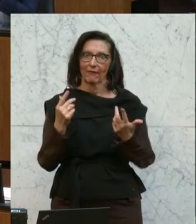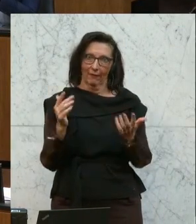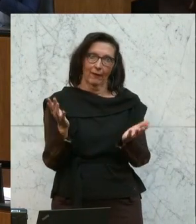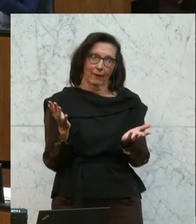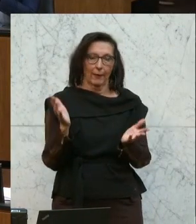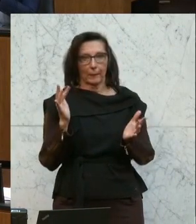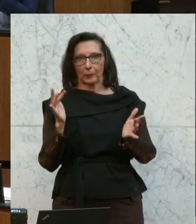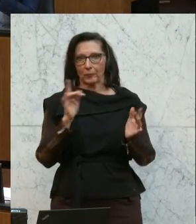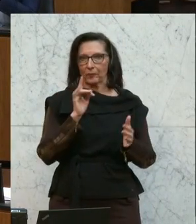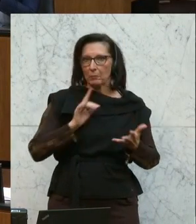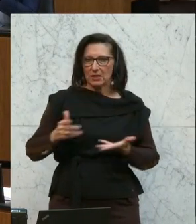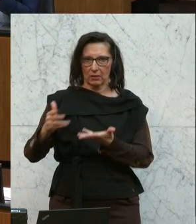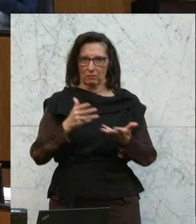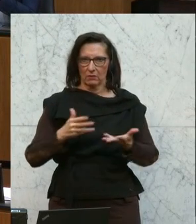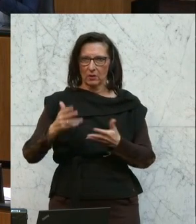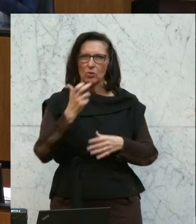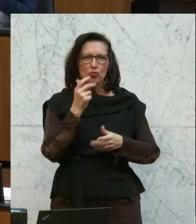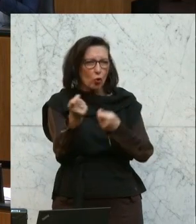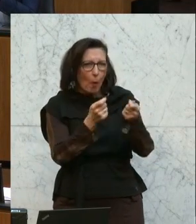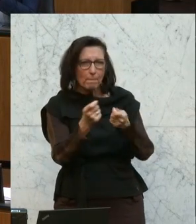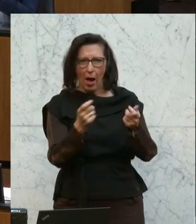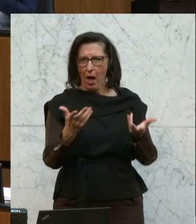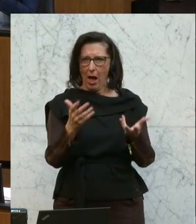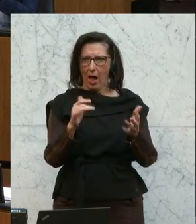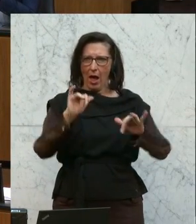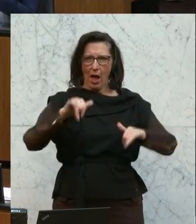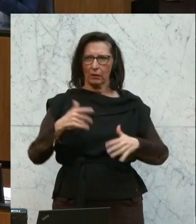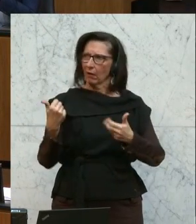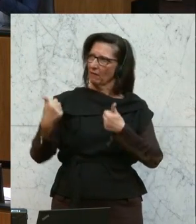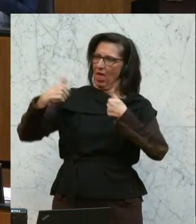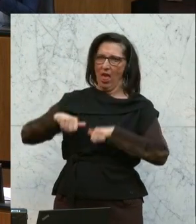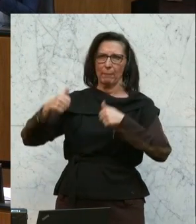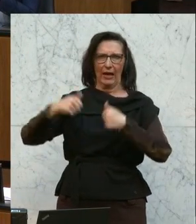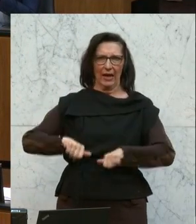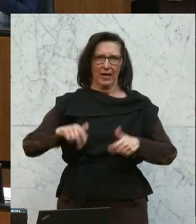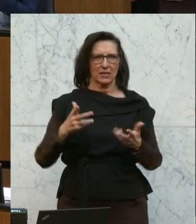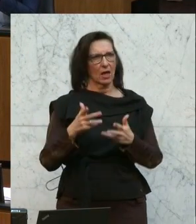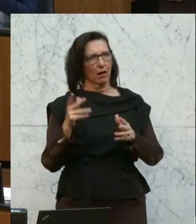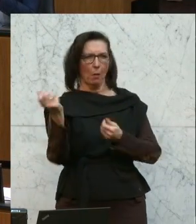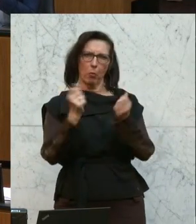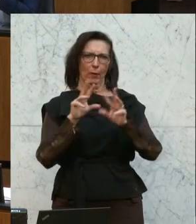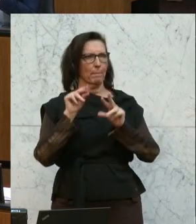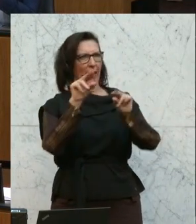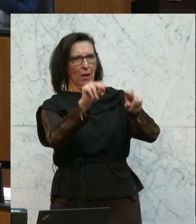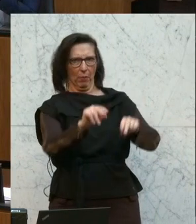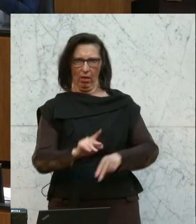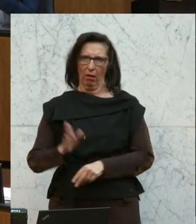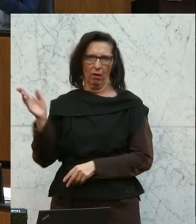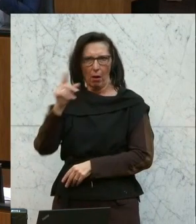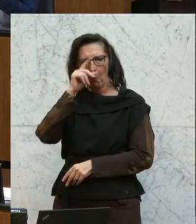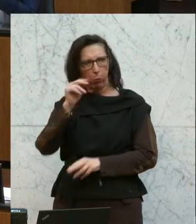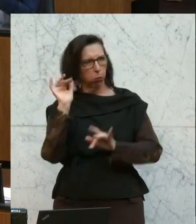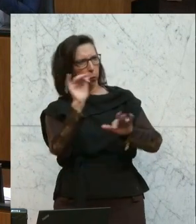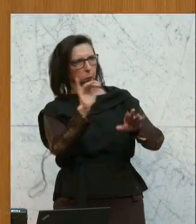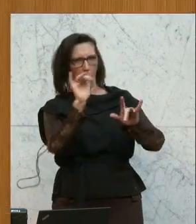auch, wir müssen im Strommarktdesign dafür sorgen, dass wir nicht mehr so leicht erpressbar sind durch politische Manipulationen eines Autokraten in Russland.